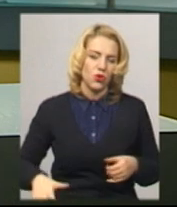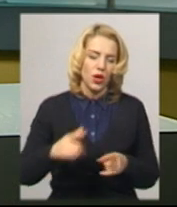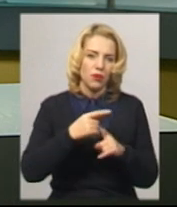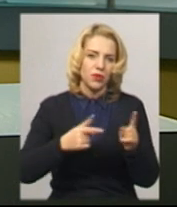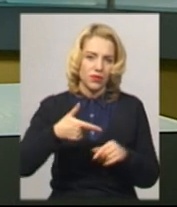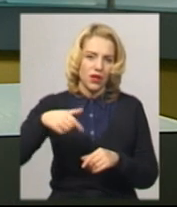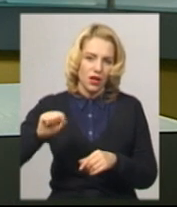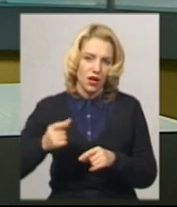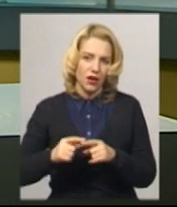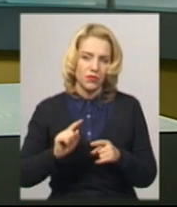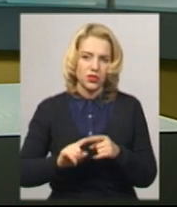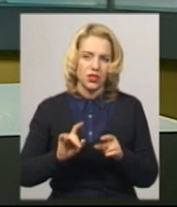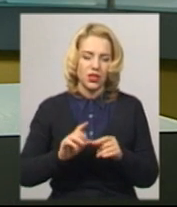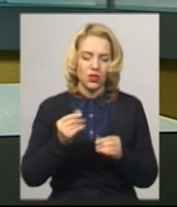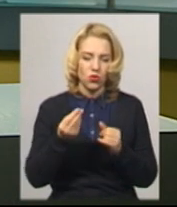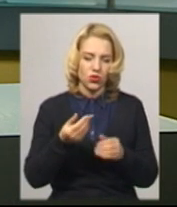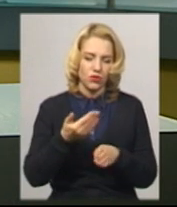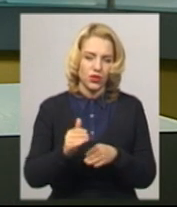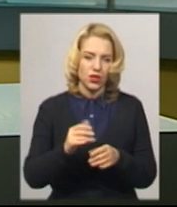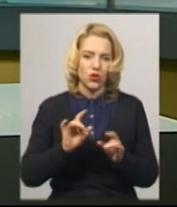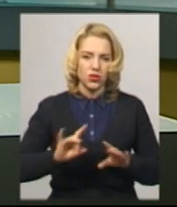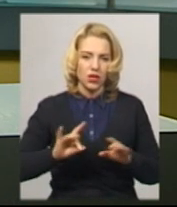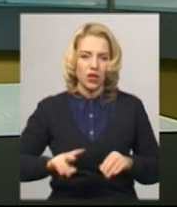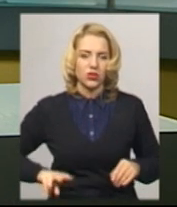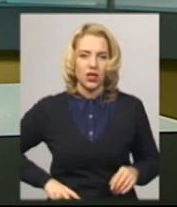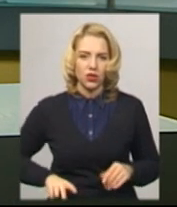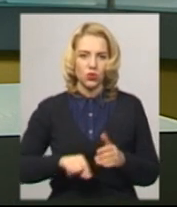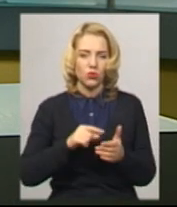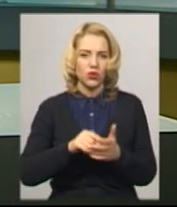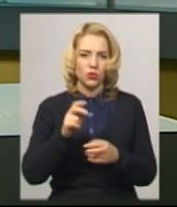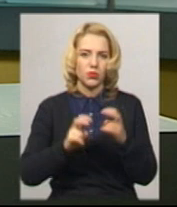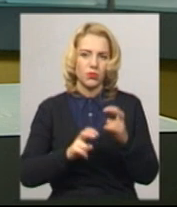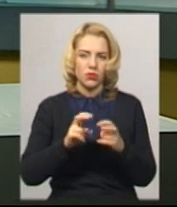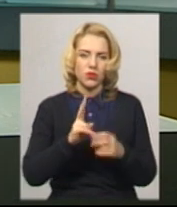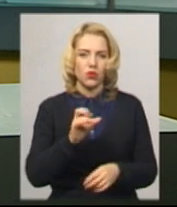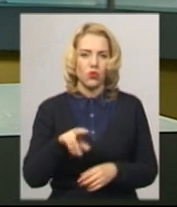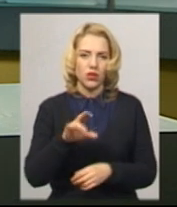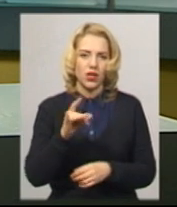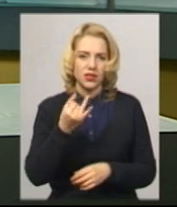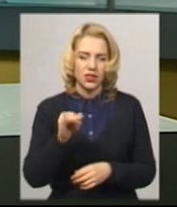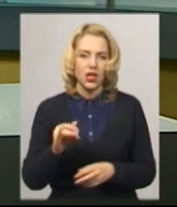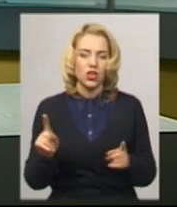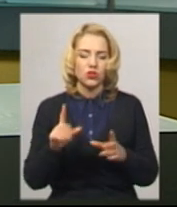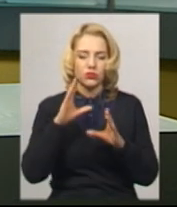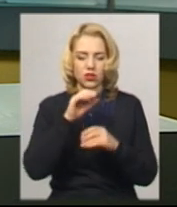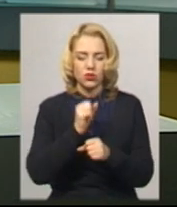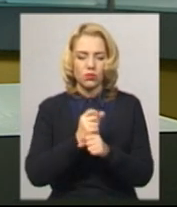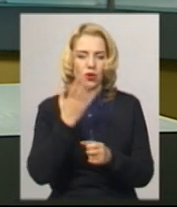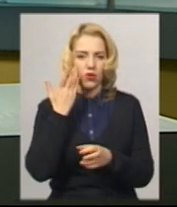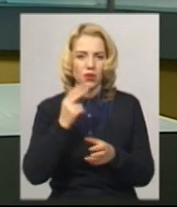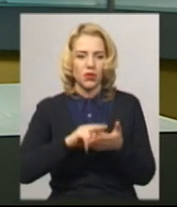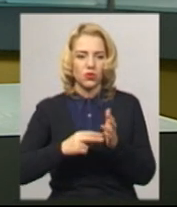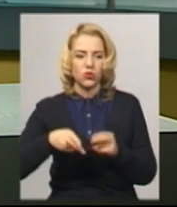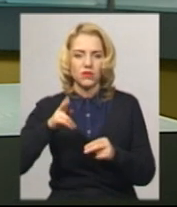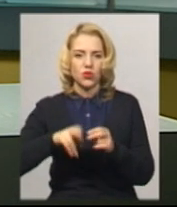розповів директор комунального підприємства «Благоустрій» Нетішинської міської ради Віктор Кондратський, Що вже встигли зробити та коли планують завершити